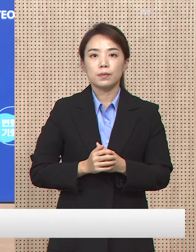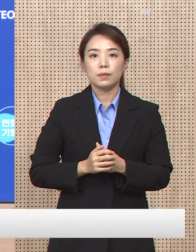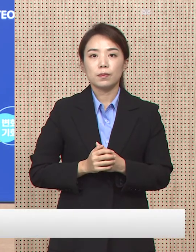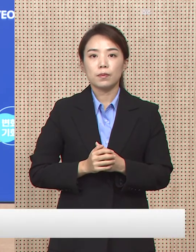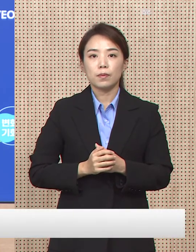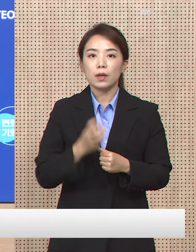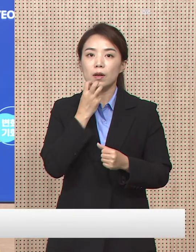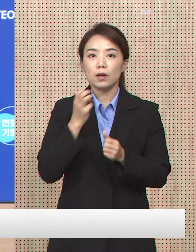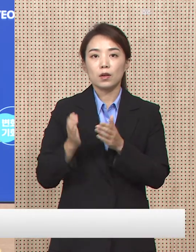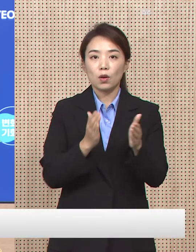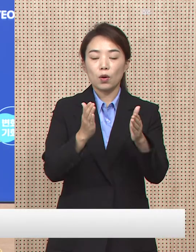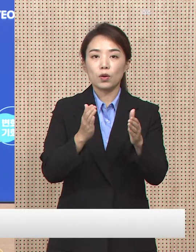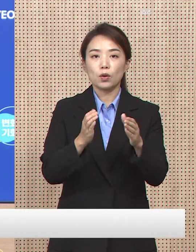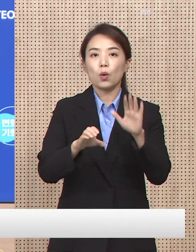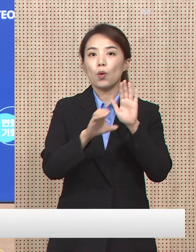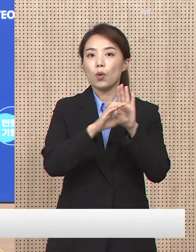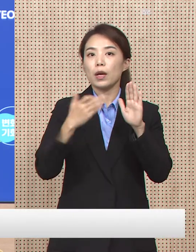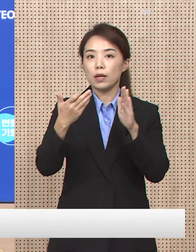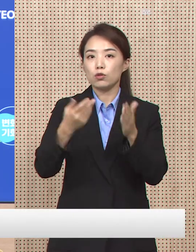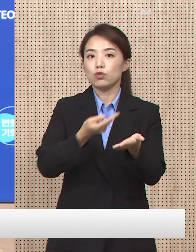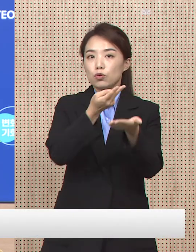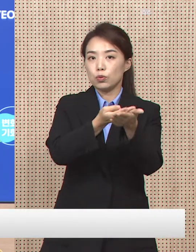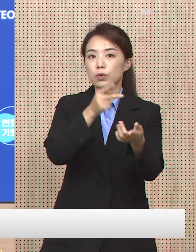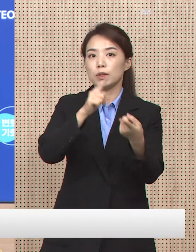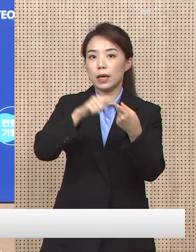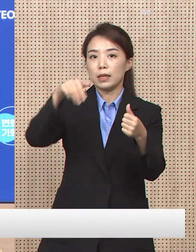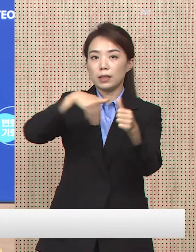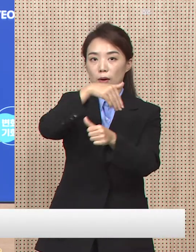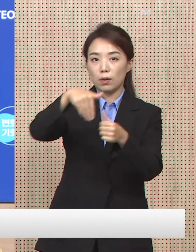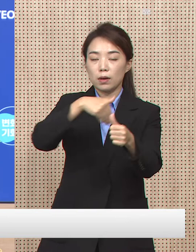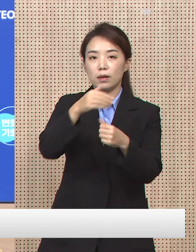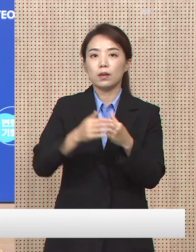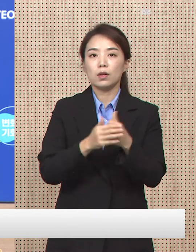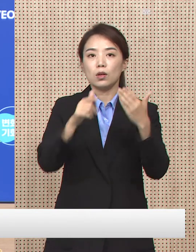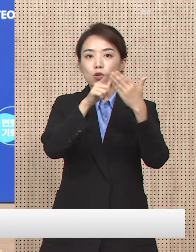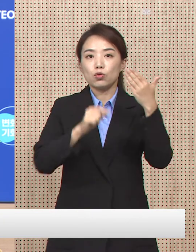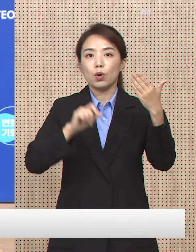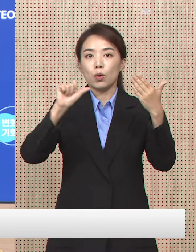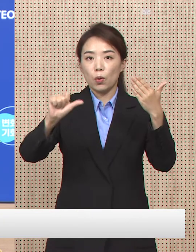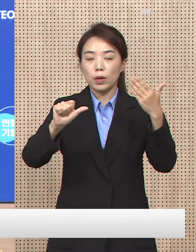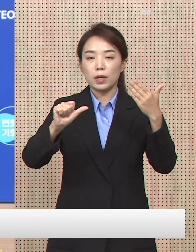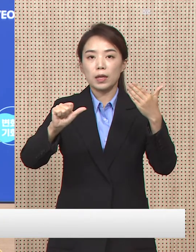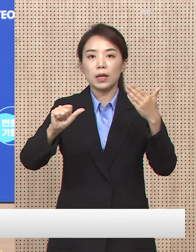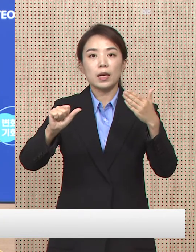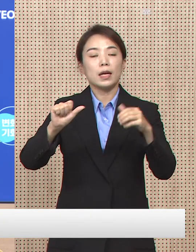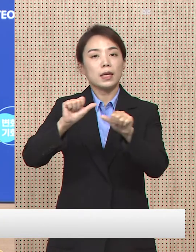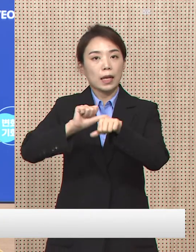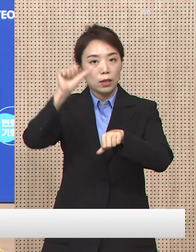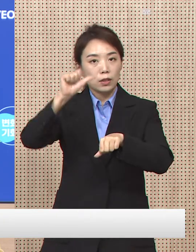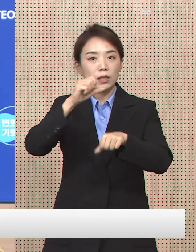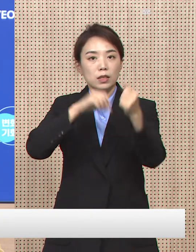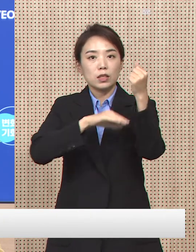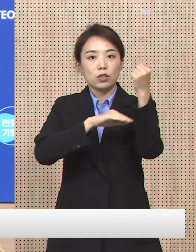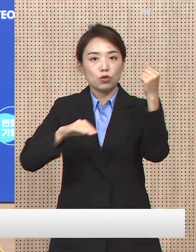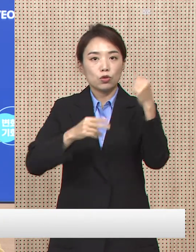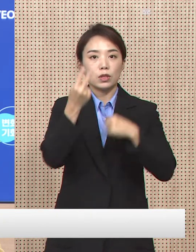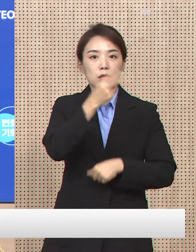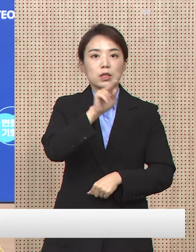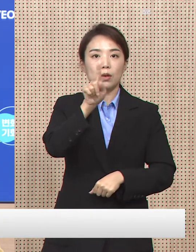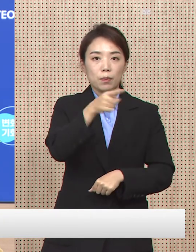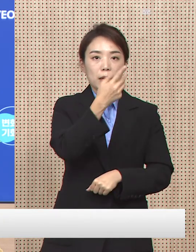경기도 코로나19 병상 운영 현황에 대해서 말씀드리겠습니다. 9월 5일 17시 기준 도내 의료기관 확보 병상은 2